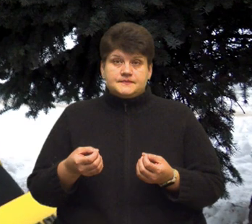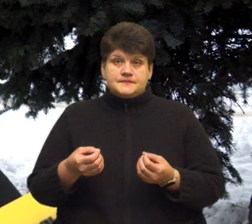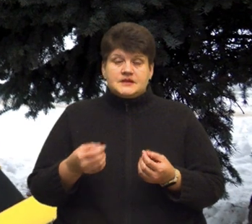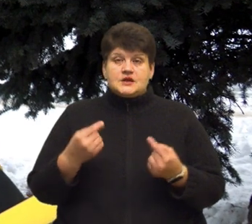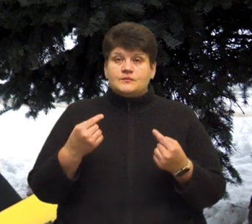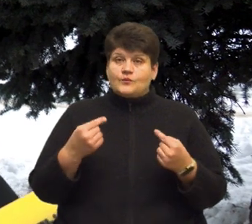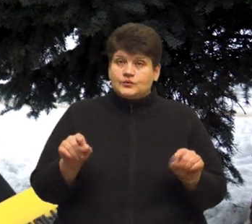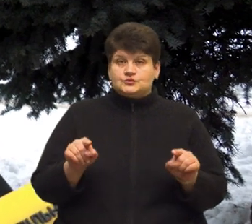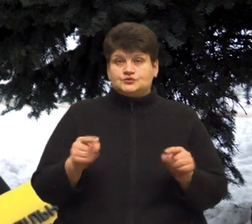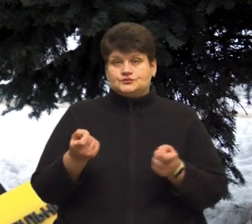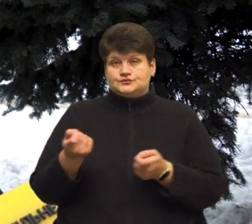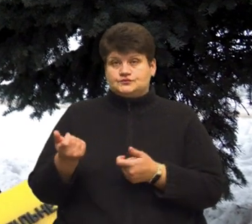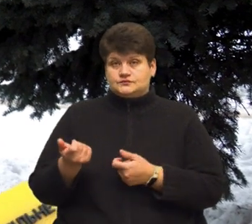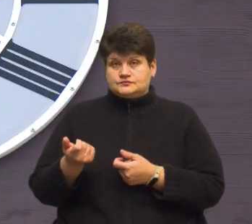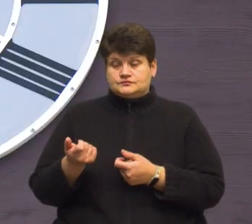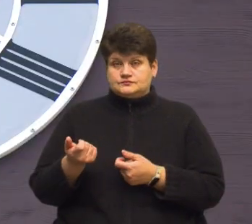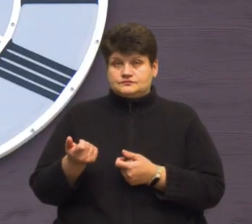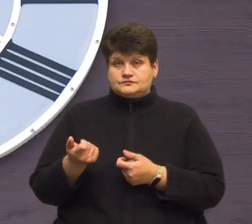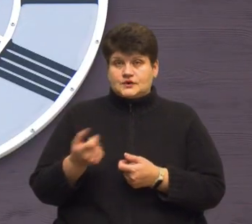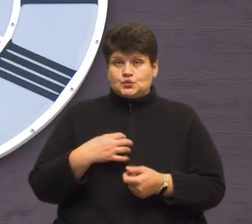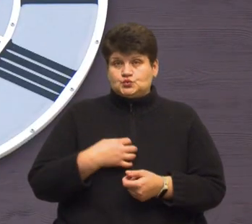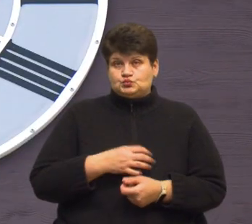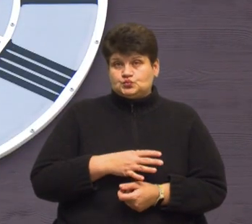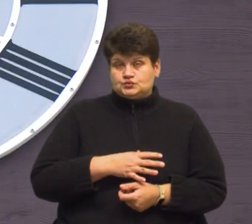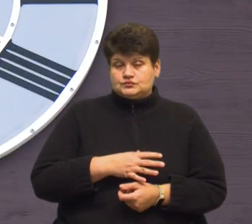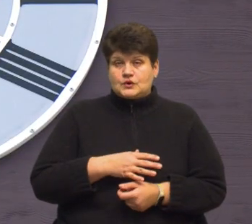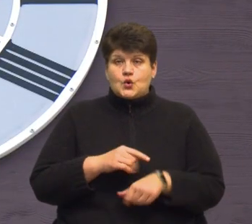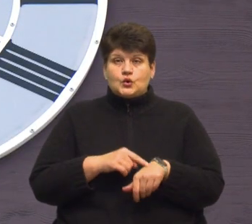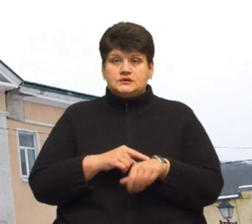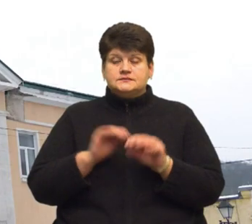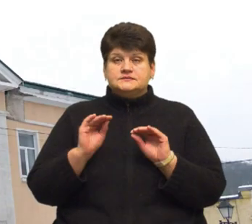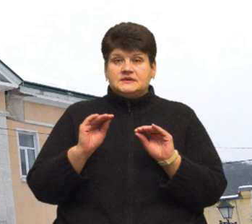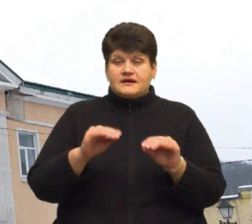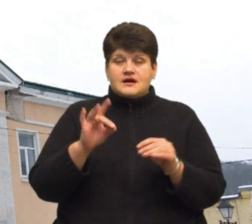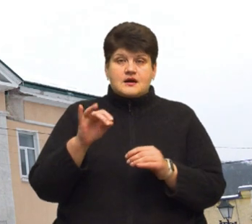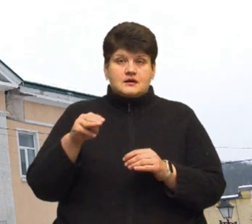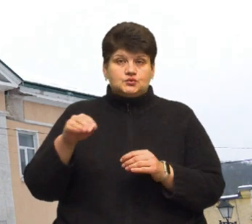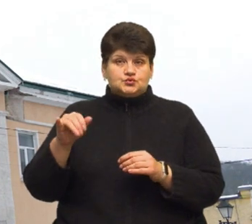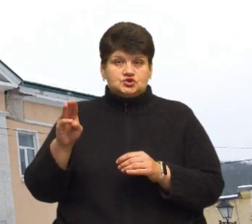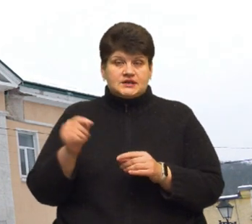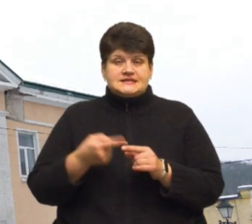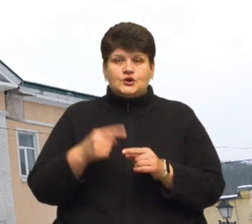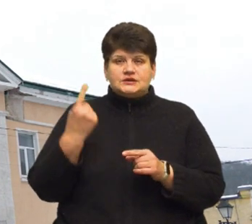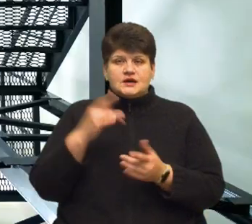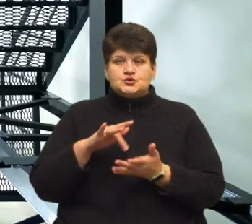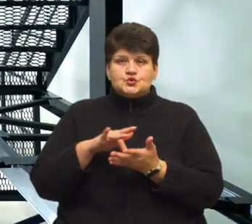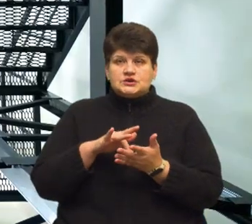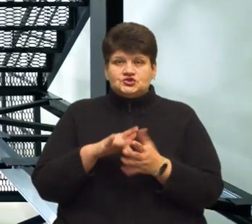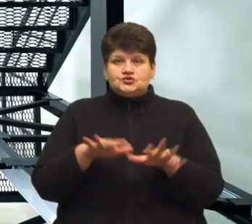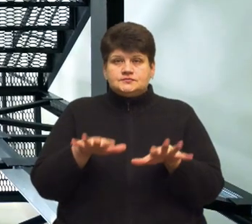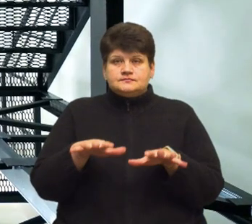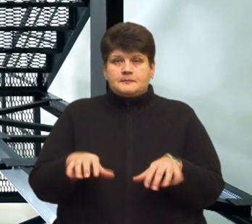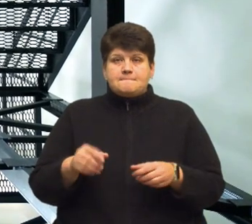по-інакшому чуть-чуть, а то сумно. Годинник розташований на вежі ратуші. Це одна з туристичних локацій міста.